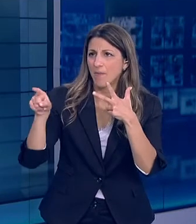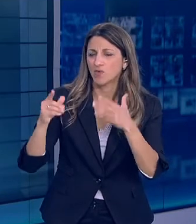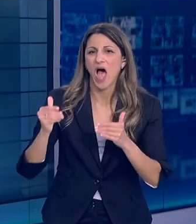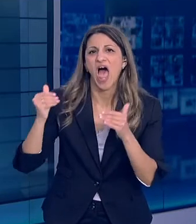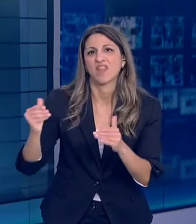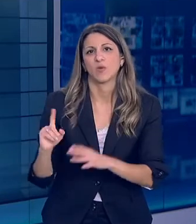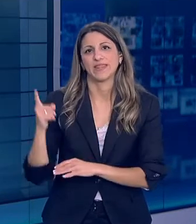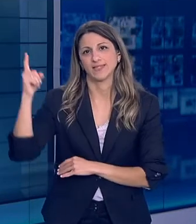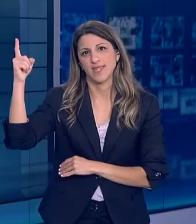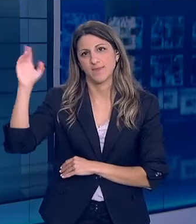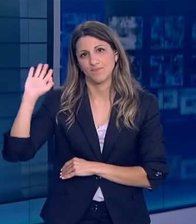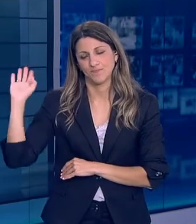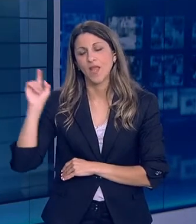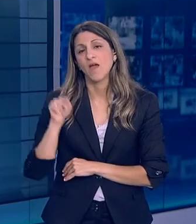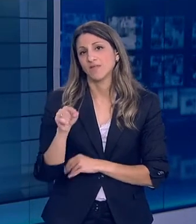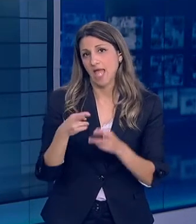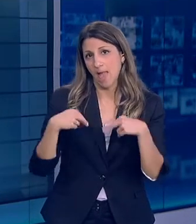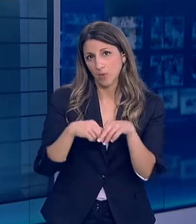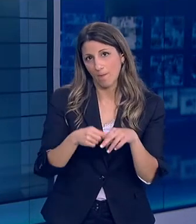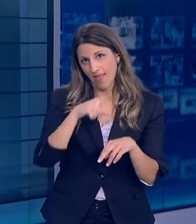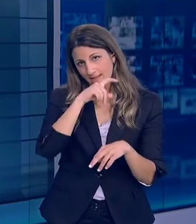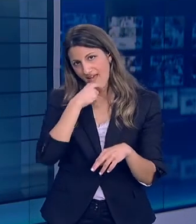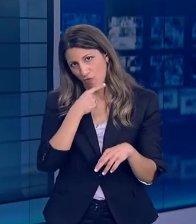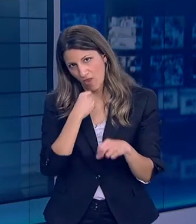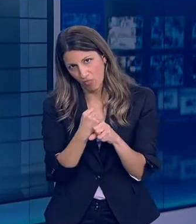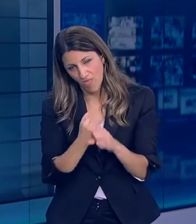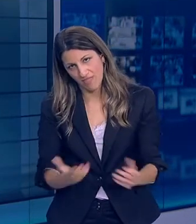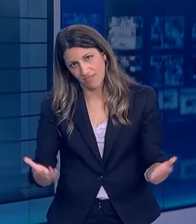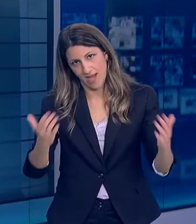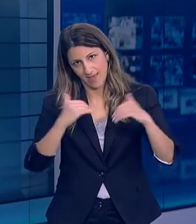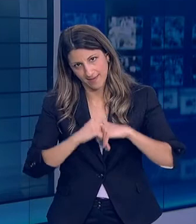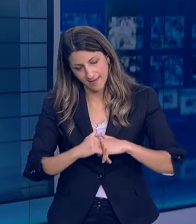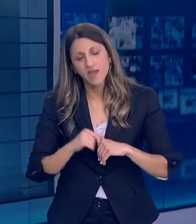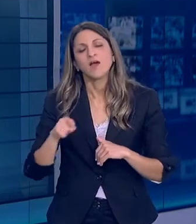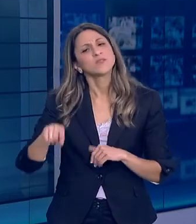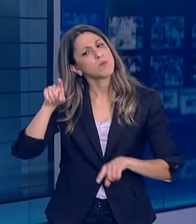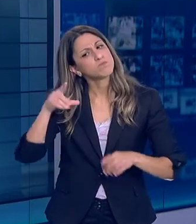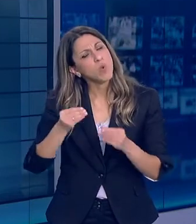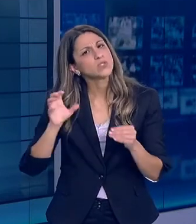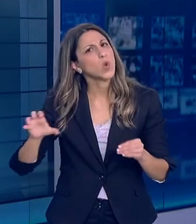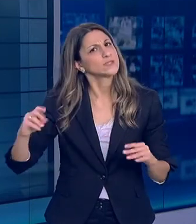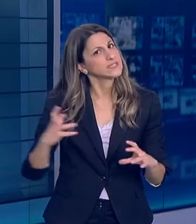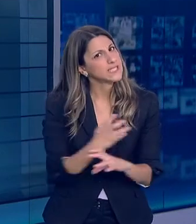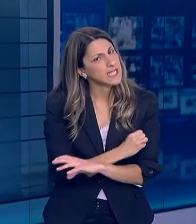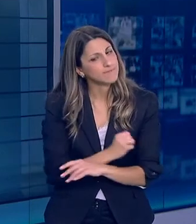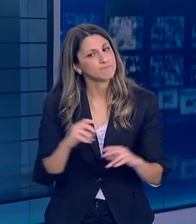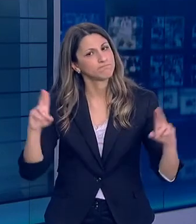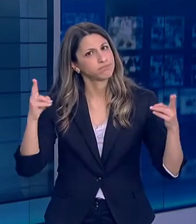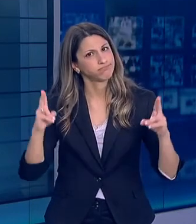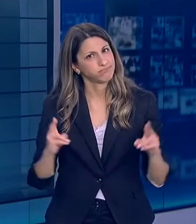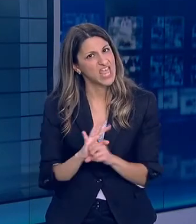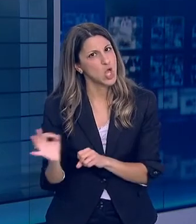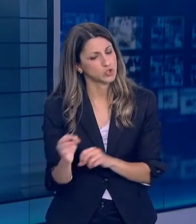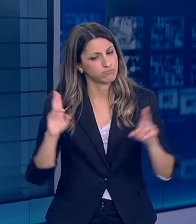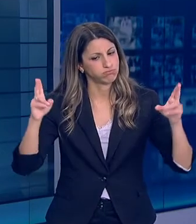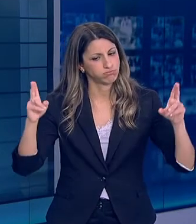Είναι κάτι δύσκολο Ευτυχώς αυτή τη στιγμή Οι περισσότερες χώρες Με τα περιοριστικά μέτρα Έχουν καταφέρει να περιορίσουν Σε μεγάλο βαθμό Την νικλοφορία